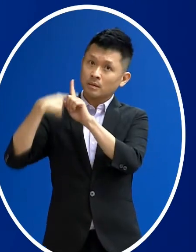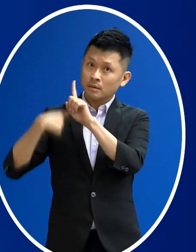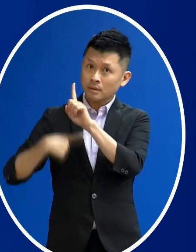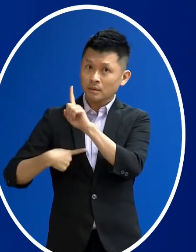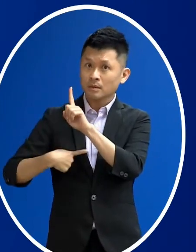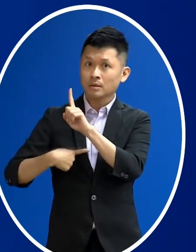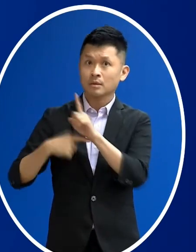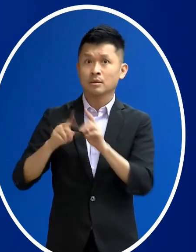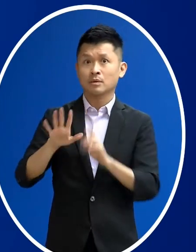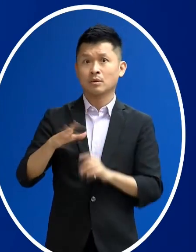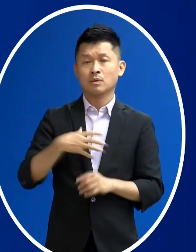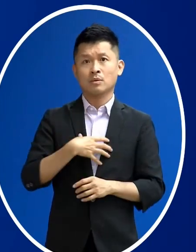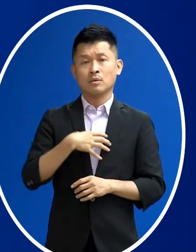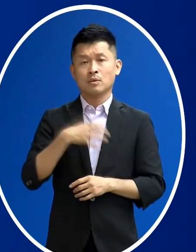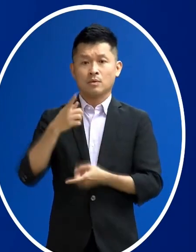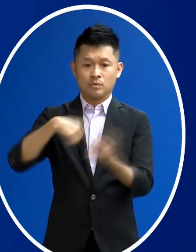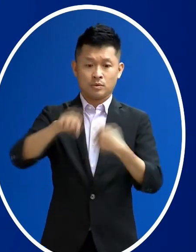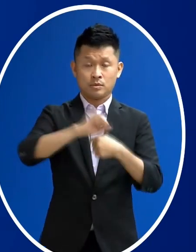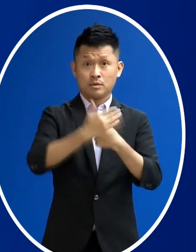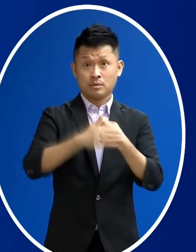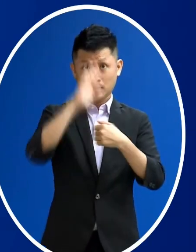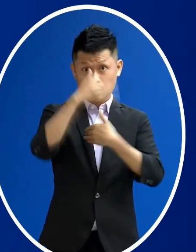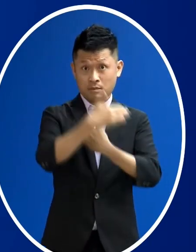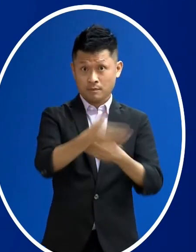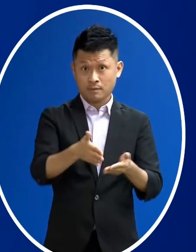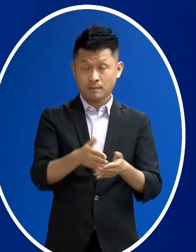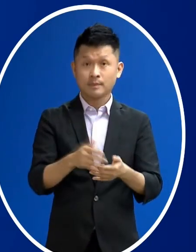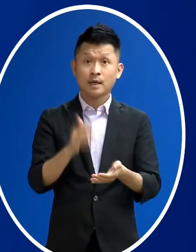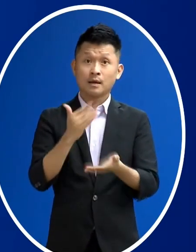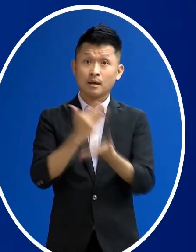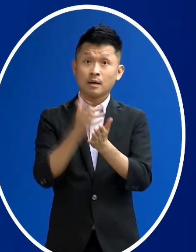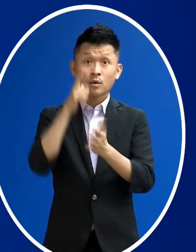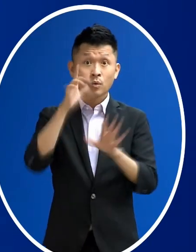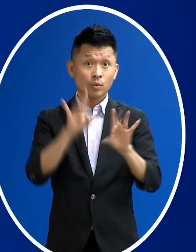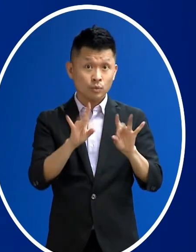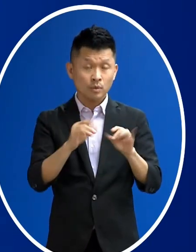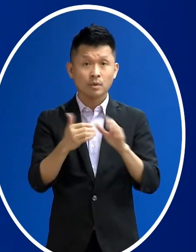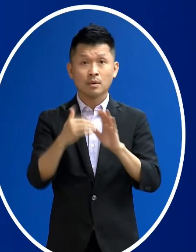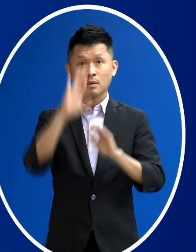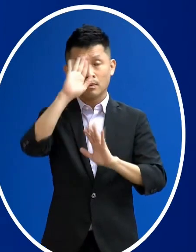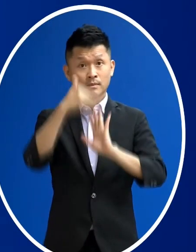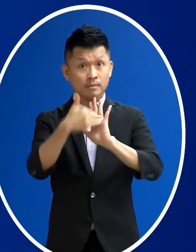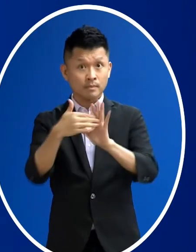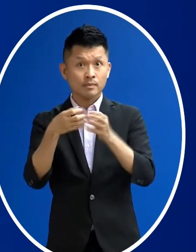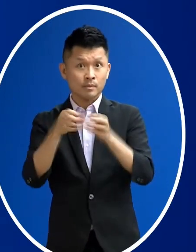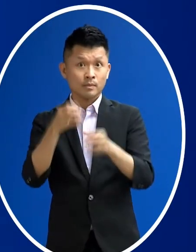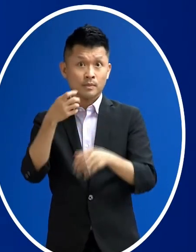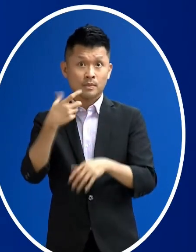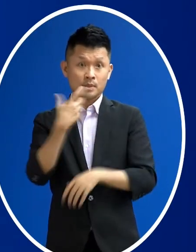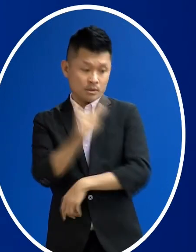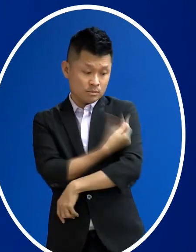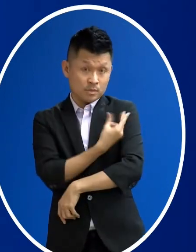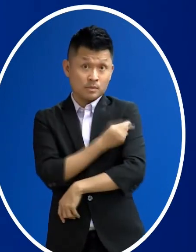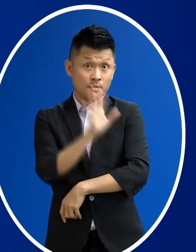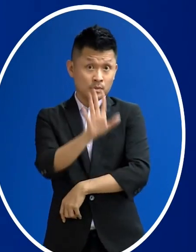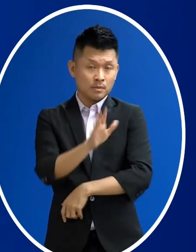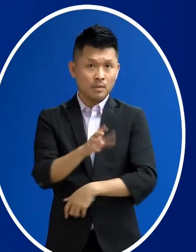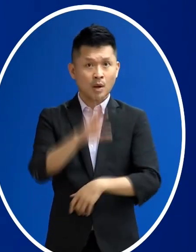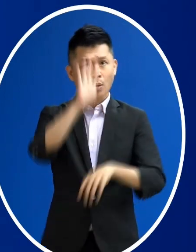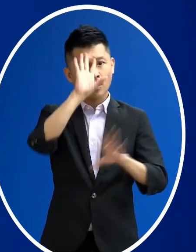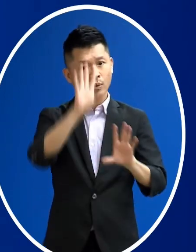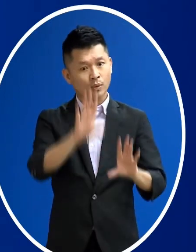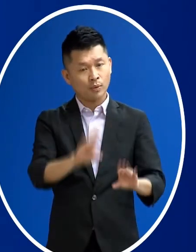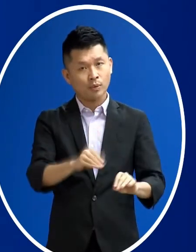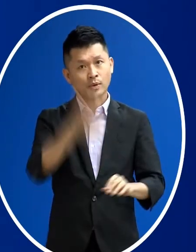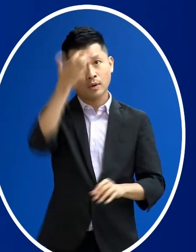一個狀況 轉到家務病房去使用這個肺骨醇跟免疫球蛋白來治療 那病況迅速的改善